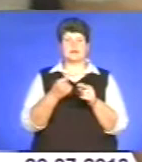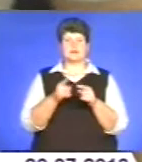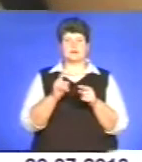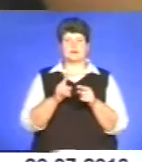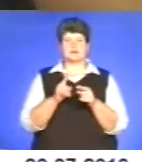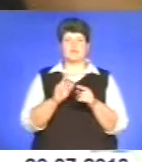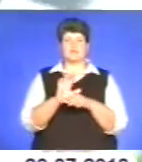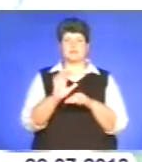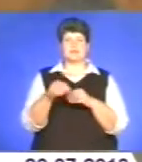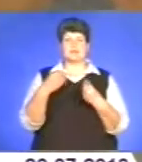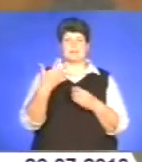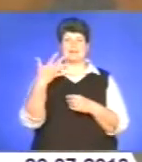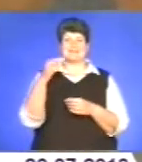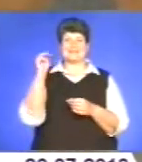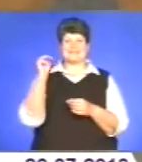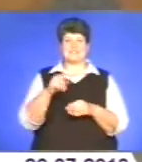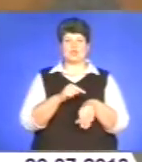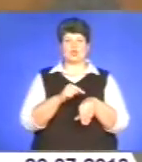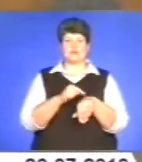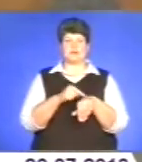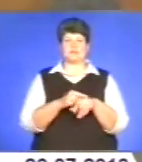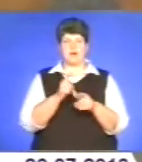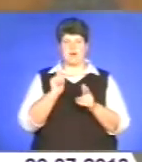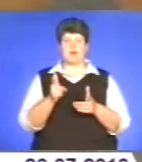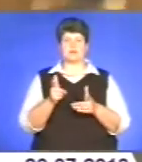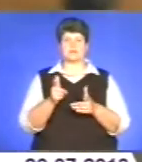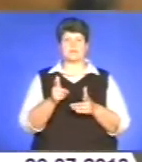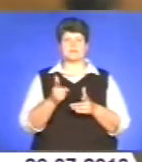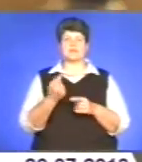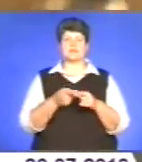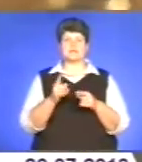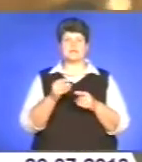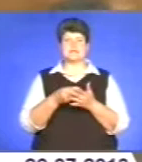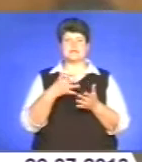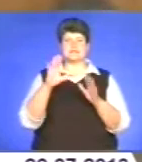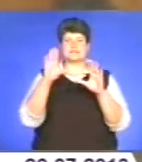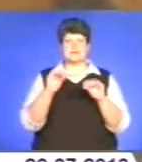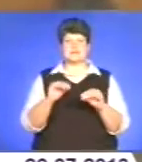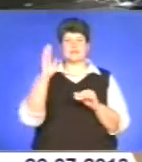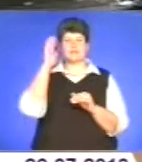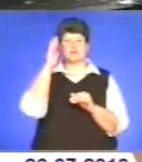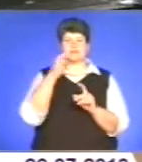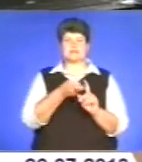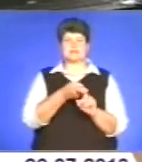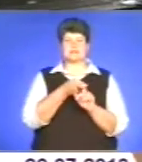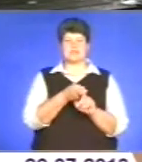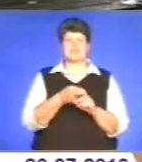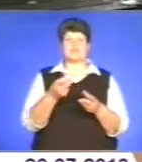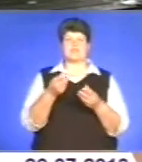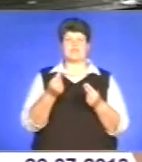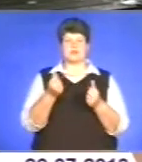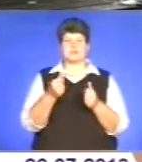50 тисяч годин гарантії. Підвищити якість, одночасно зниживши ціну на воду, яка на сьогодні залежить наполовину від вартості